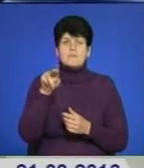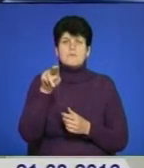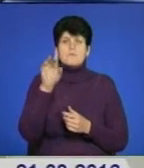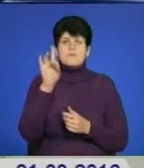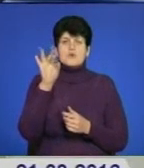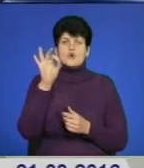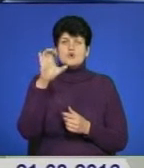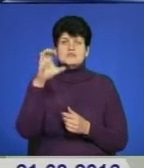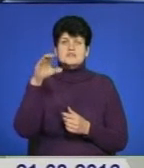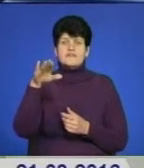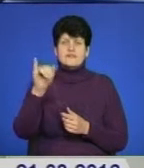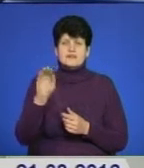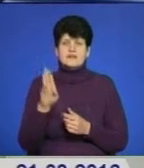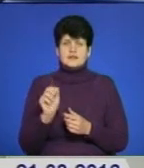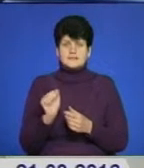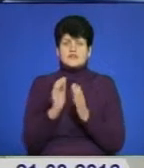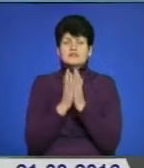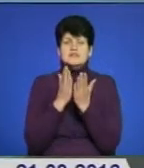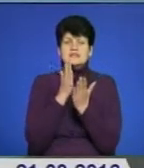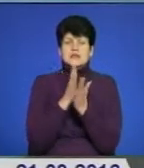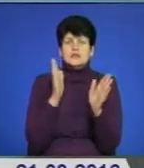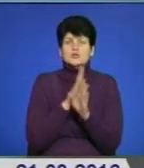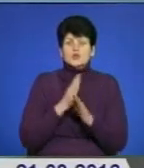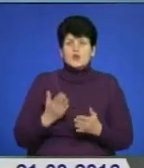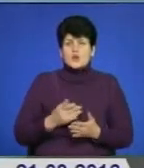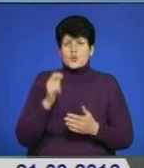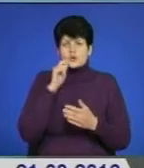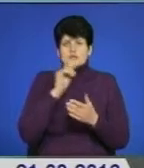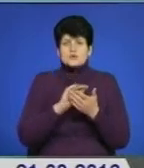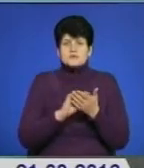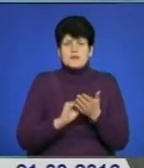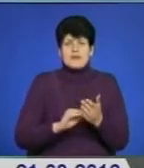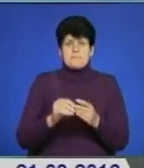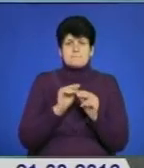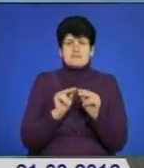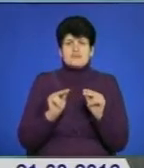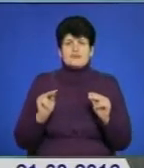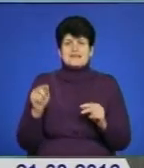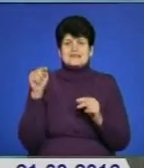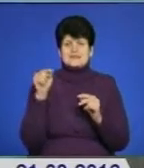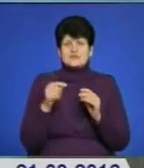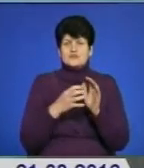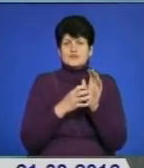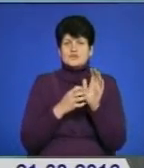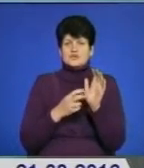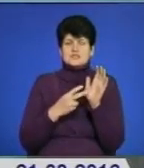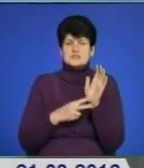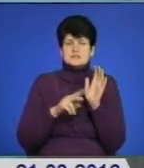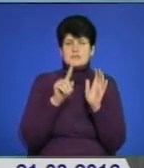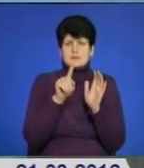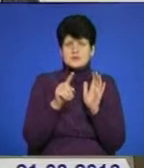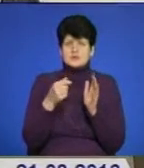У книзі осмислюється доля українського вченого Романа Гром'яка, педагога, який з 1971 по